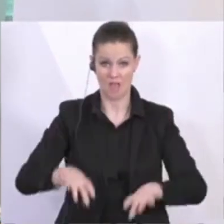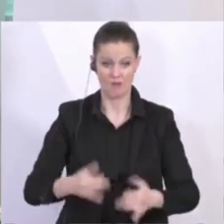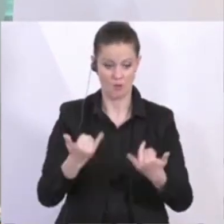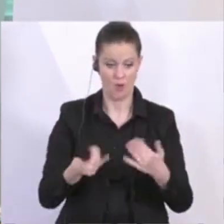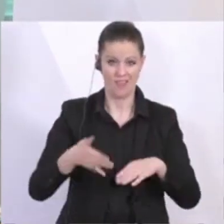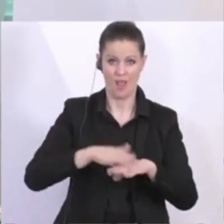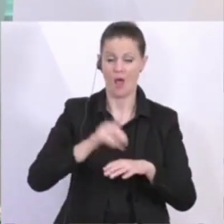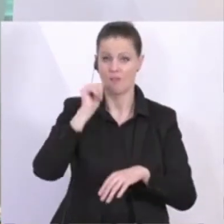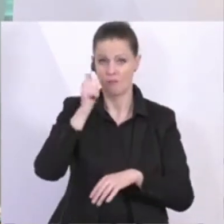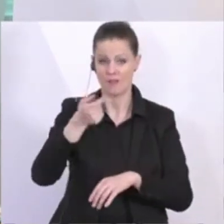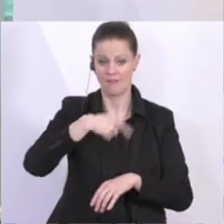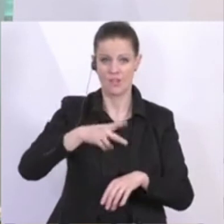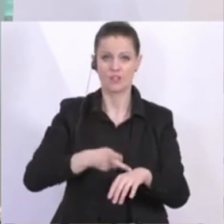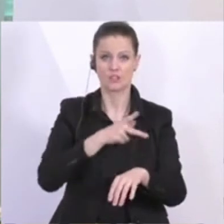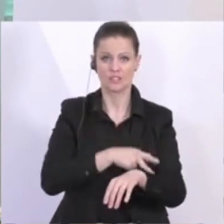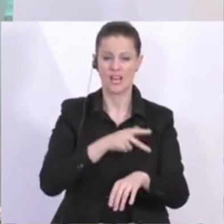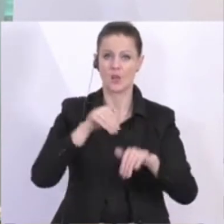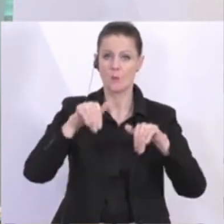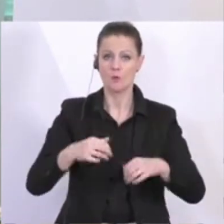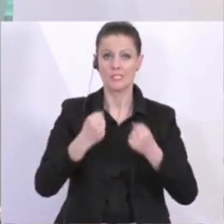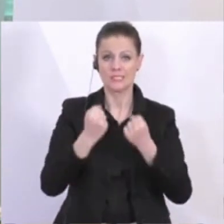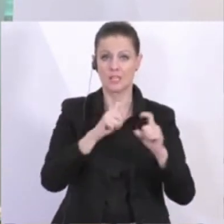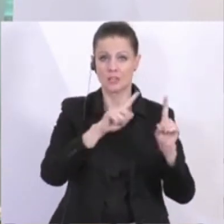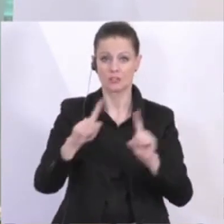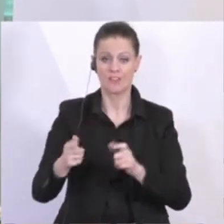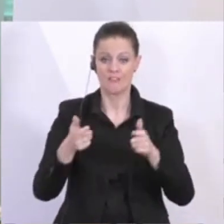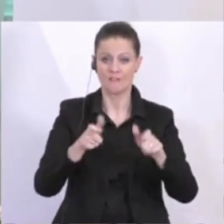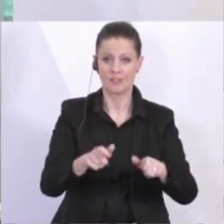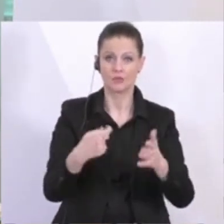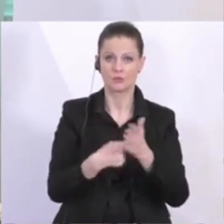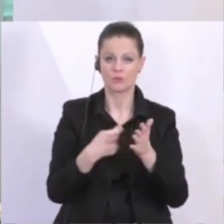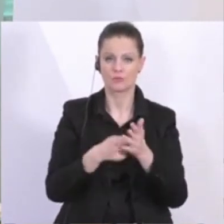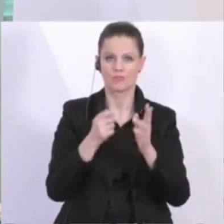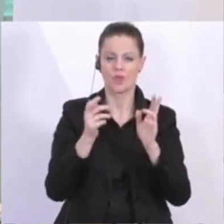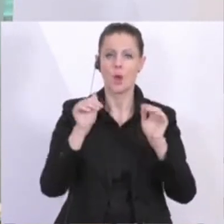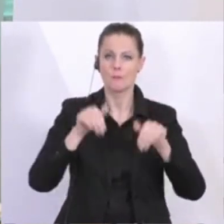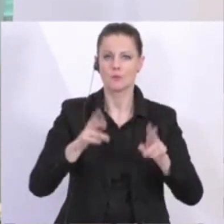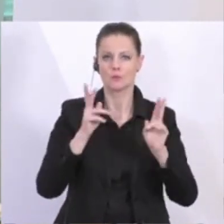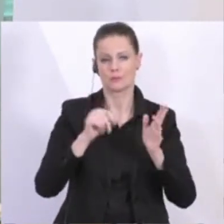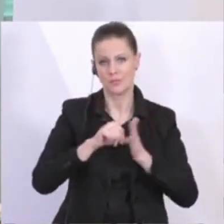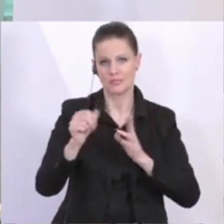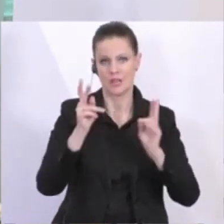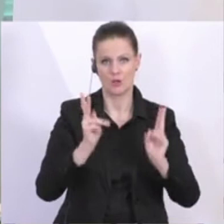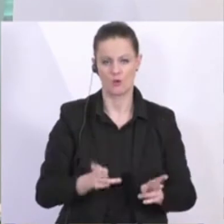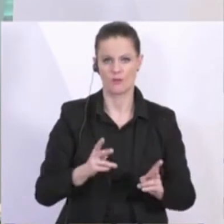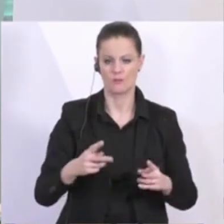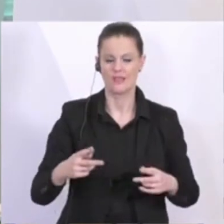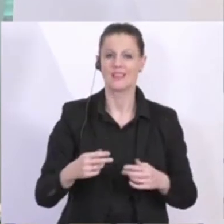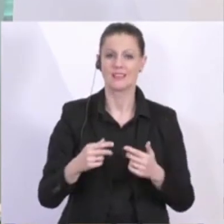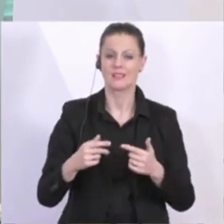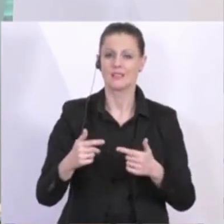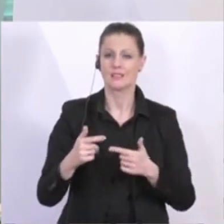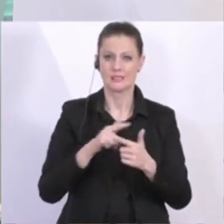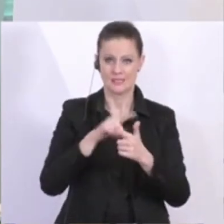Staat sicherstellen müssen, dass diese Menschen weiterhin ihre Fixkosten decken können. Und deswegen gibt es da auch zwei Phasen. Die eine Phase